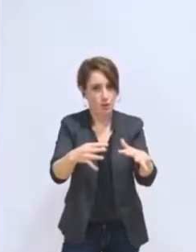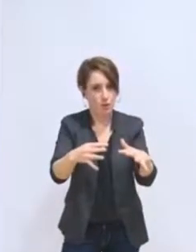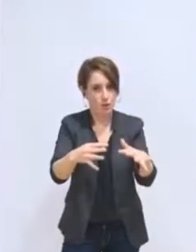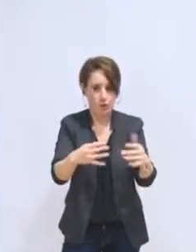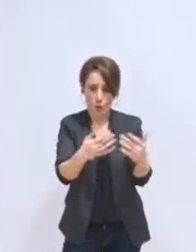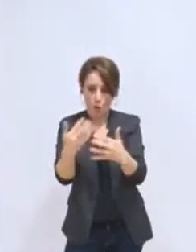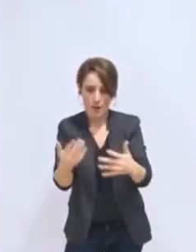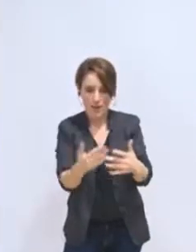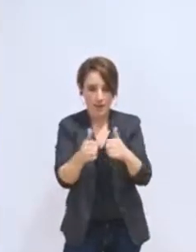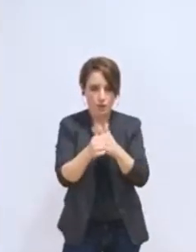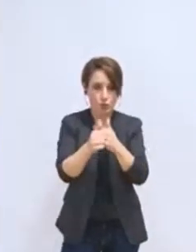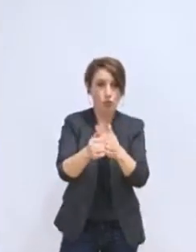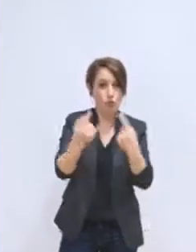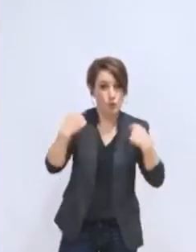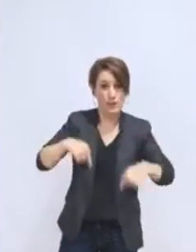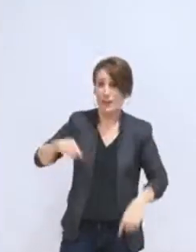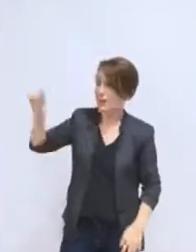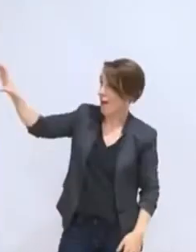baisse.